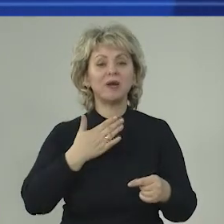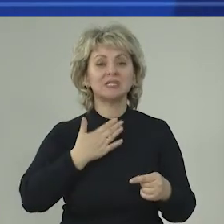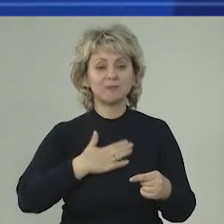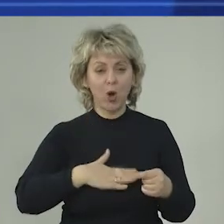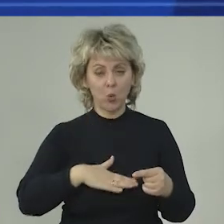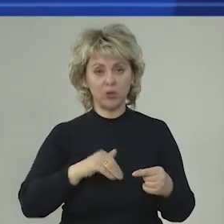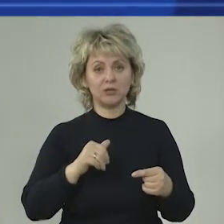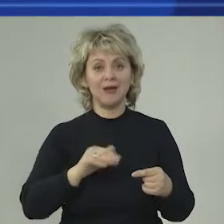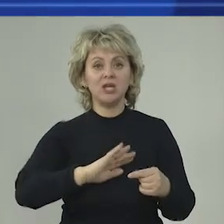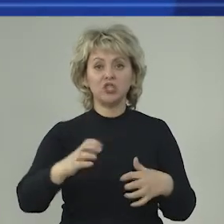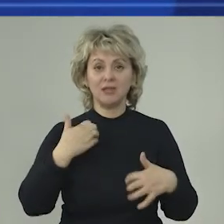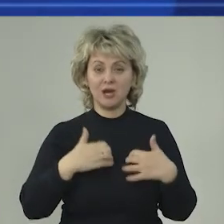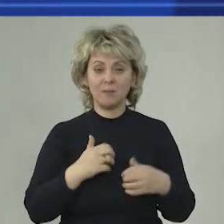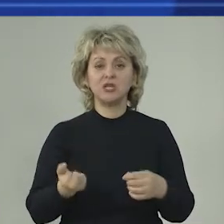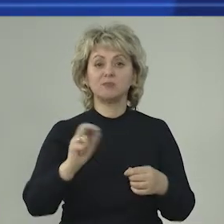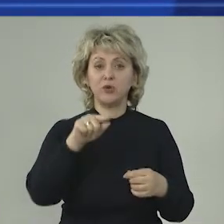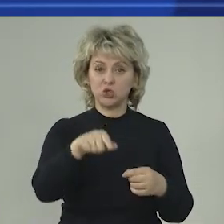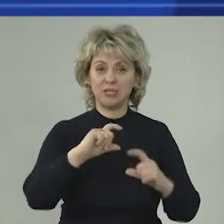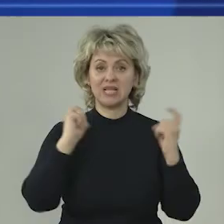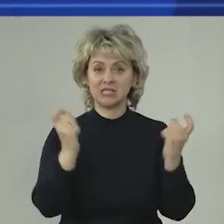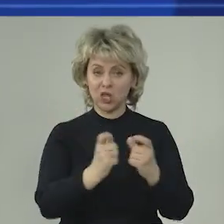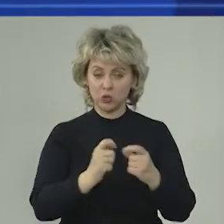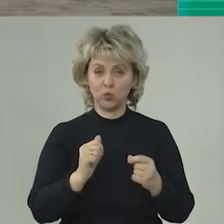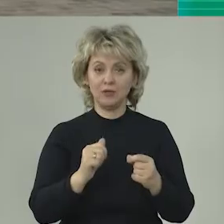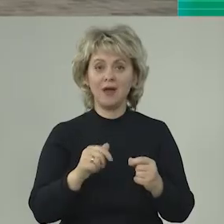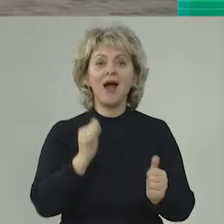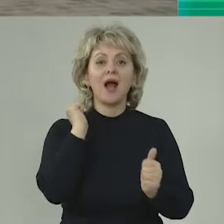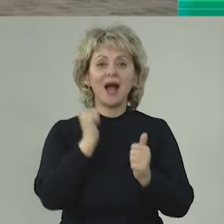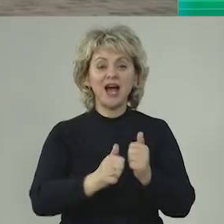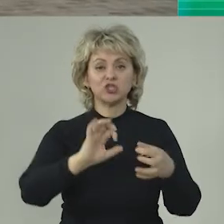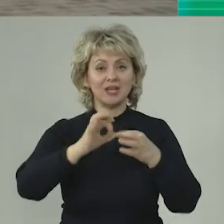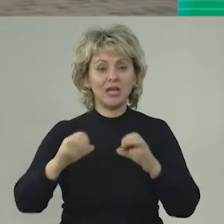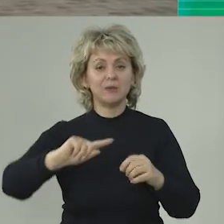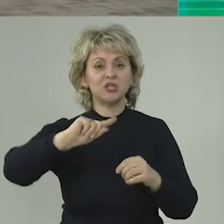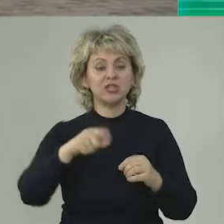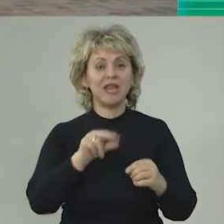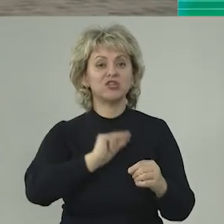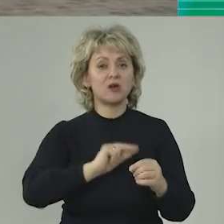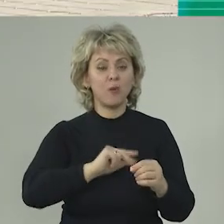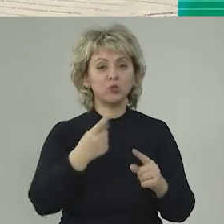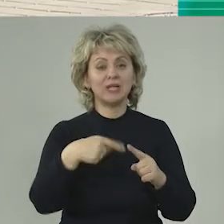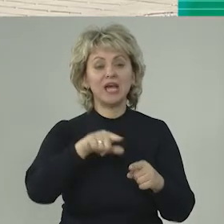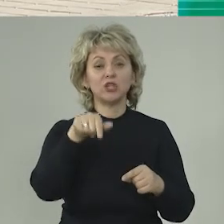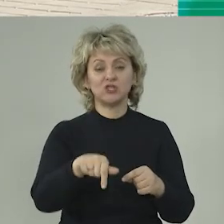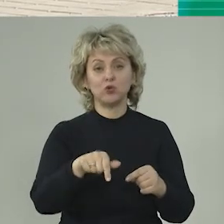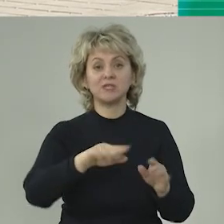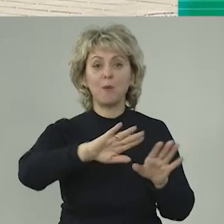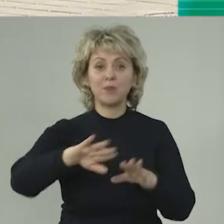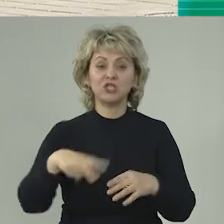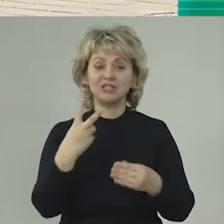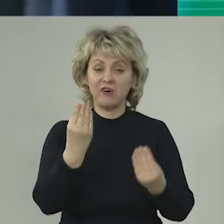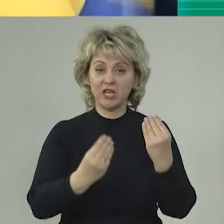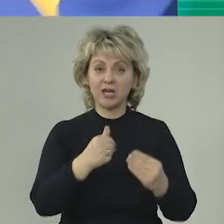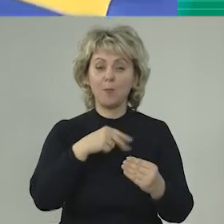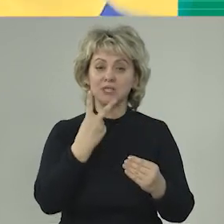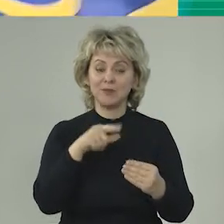они спокойно, не торопясь, пришли к стадиону. То есть каждый элемент требует отладки. Для этого, собственно говоря, прошли